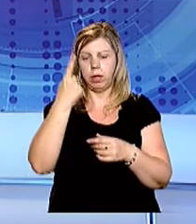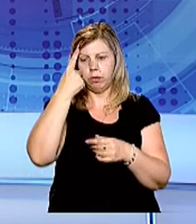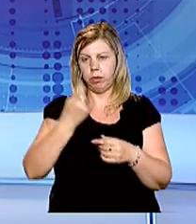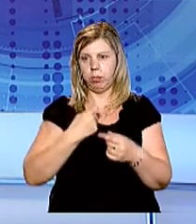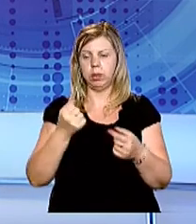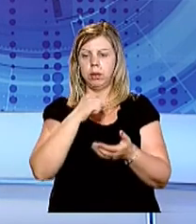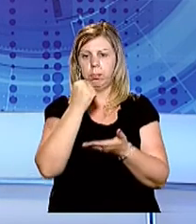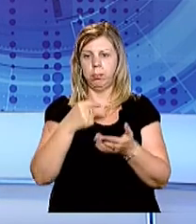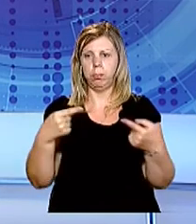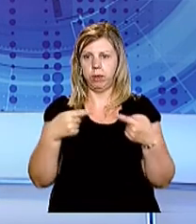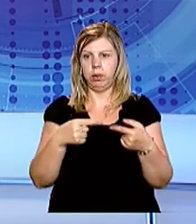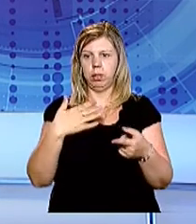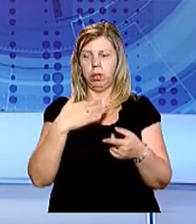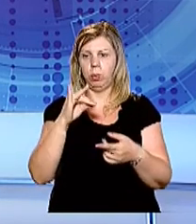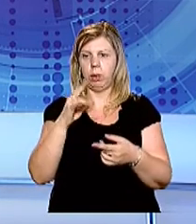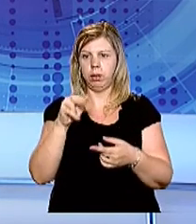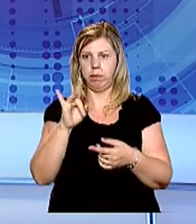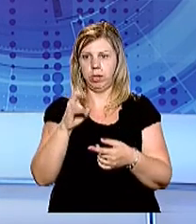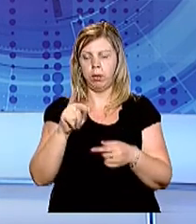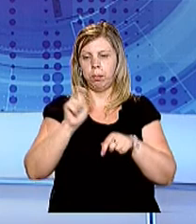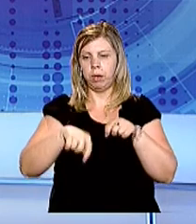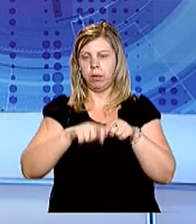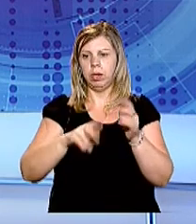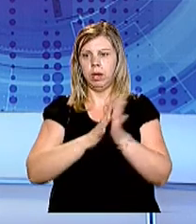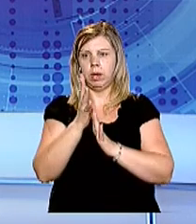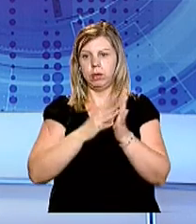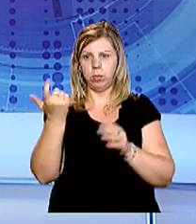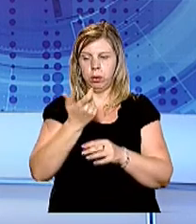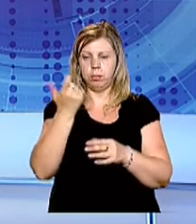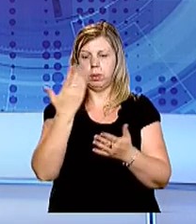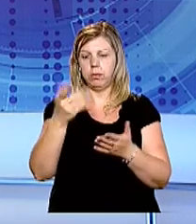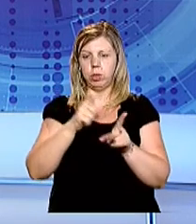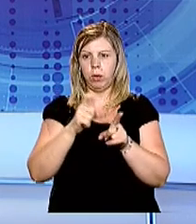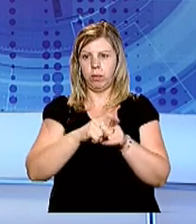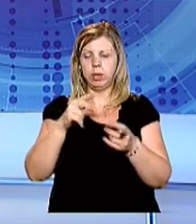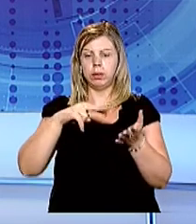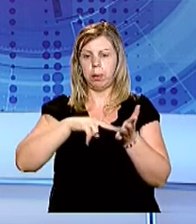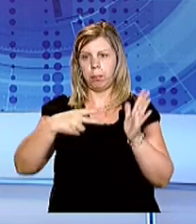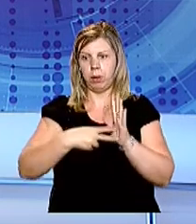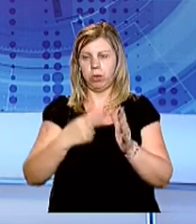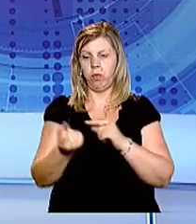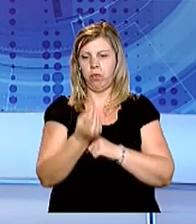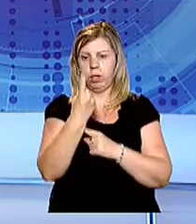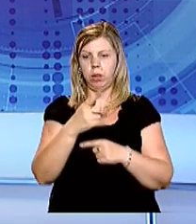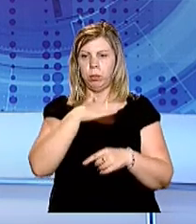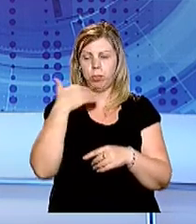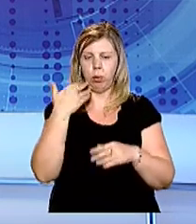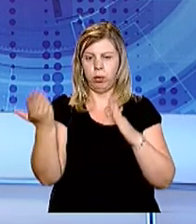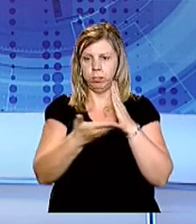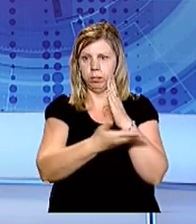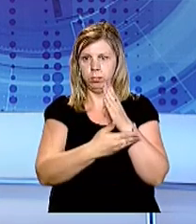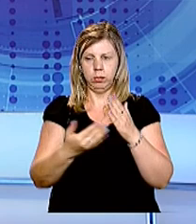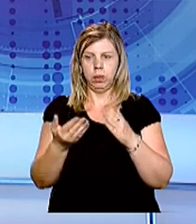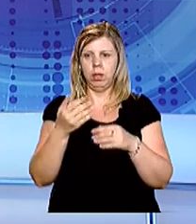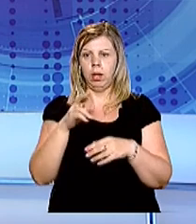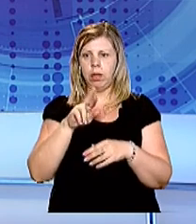підтвердила і речниця відомства Юлія Давидова. Перевірку в лісгоспі, за її словами, провели позапланово і виявили пність зрубаних ялин, буків